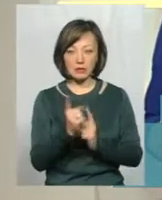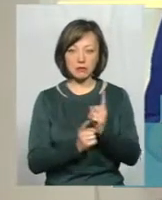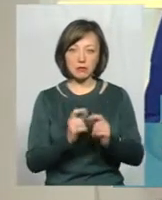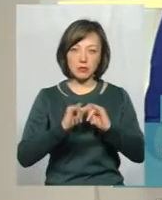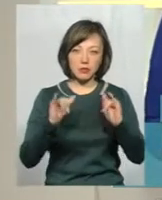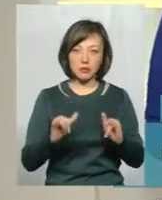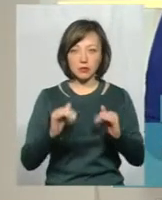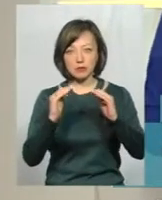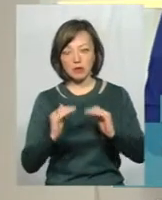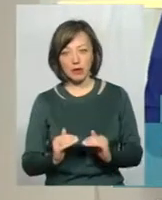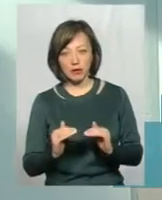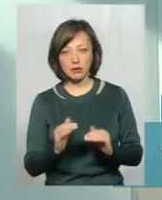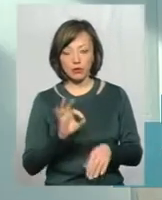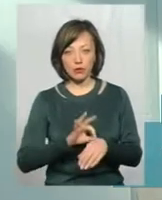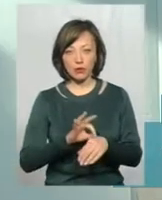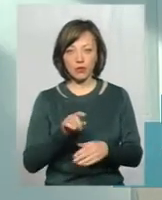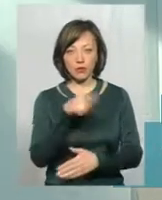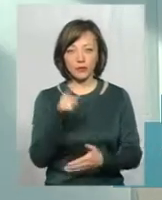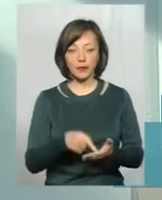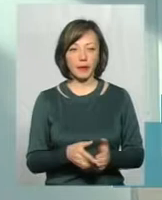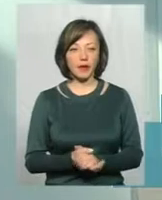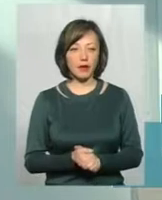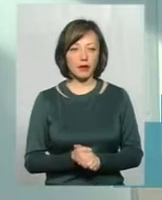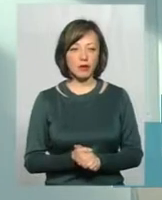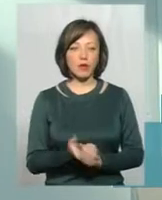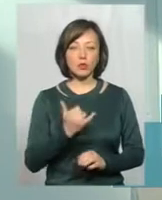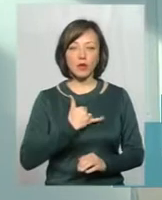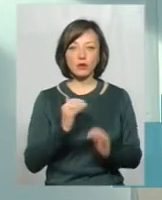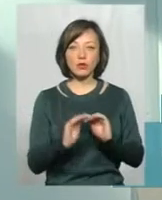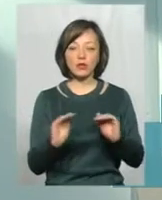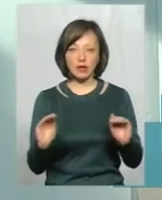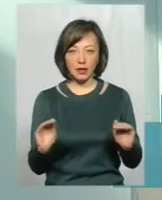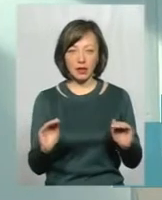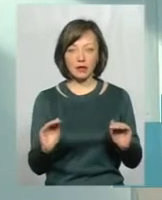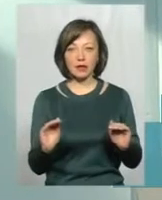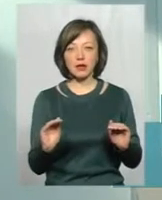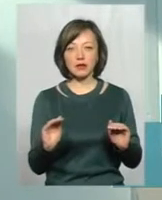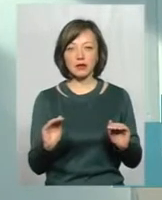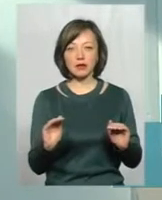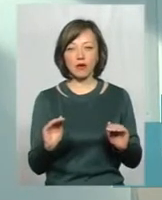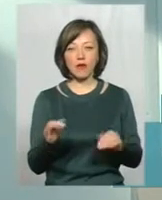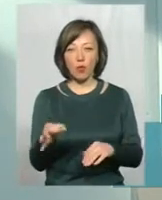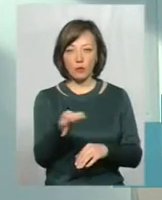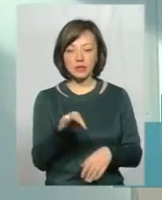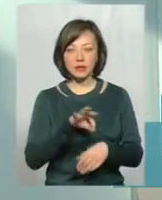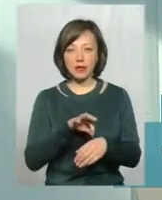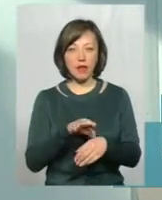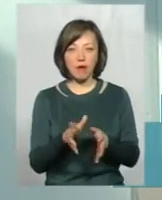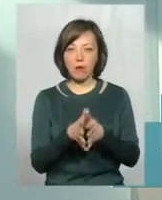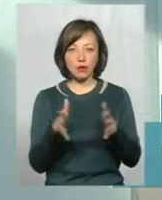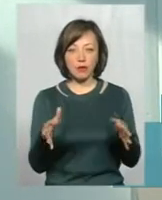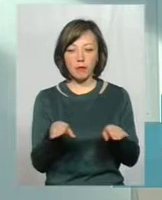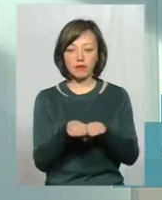чи спад? У нас, у дітей, у подростков, в нашій області заболеваємість небільшає. В